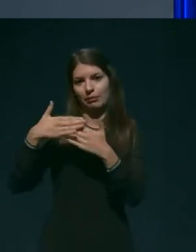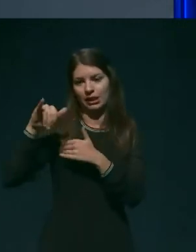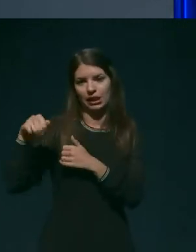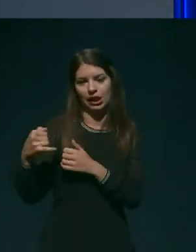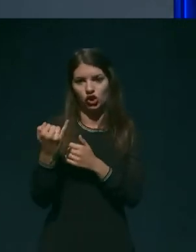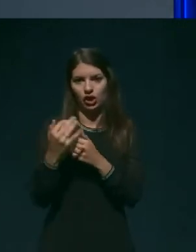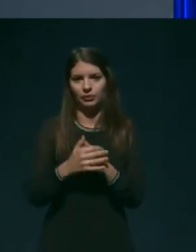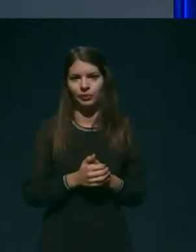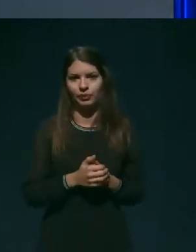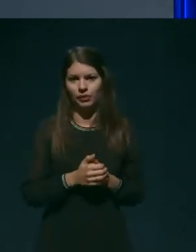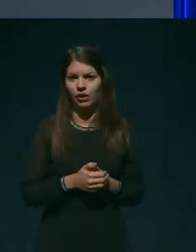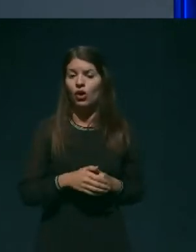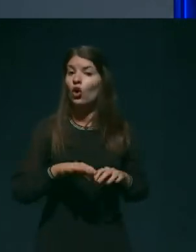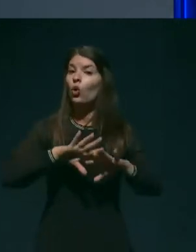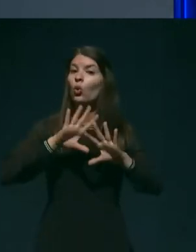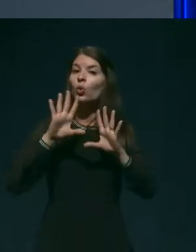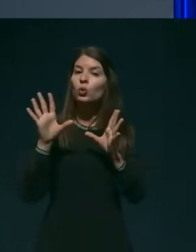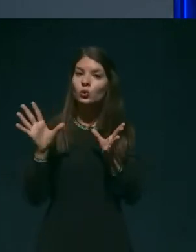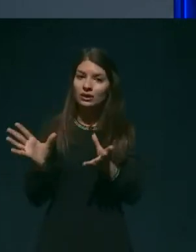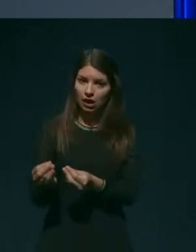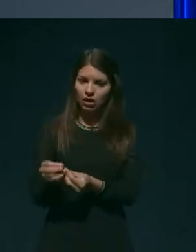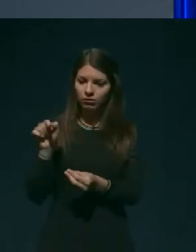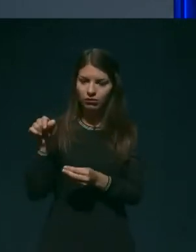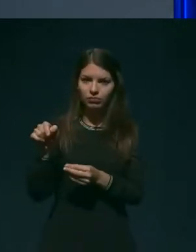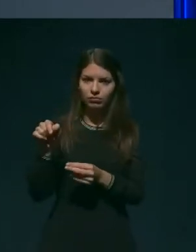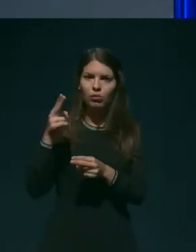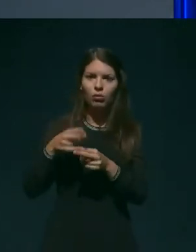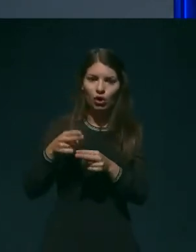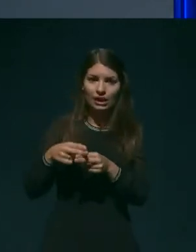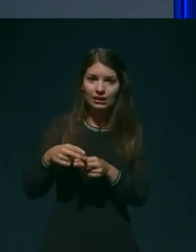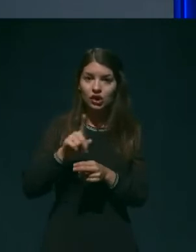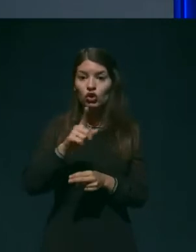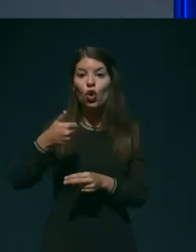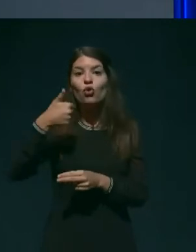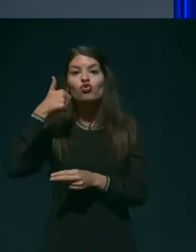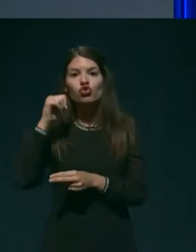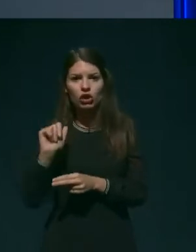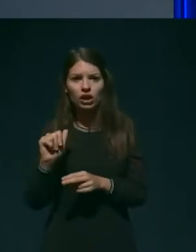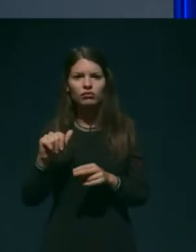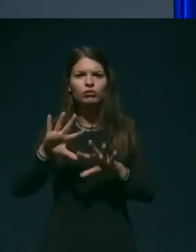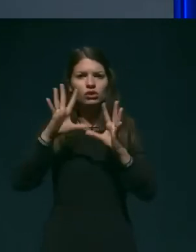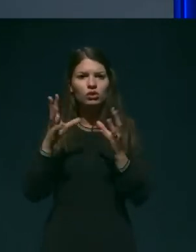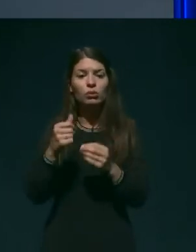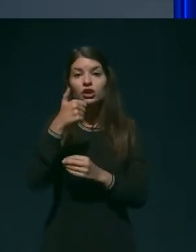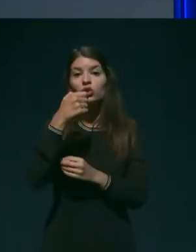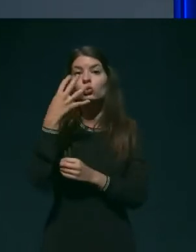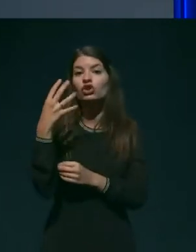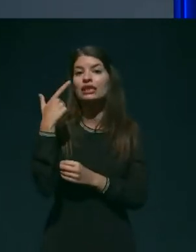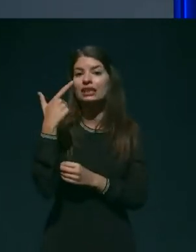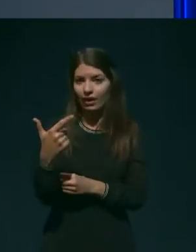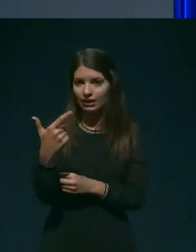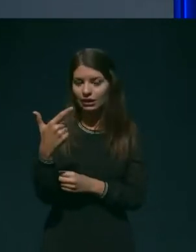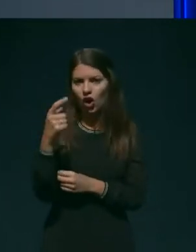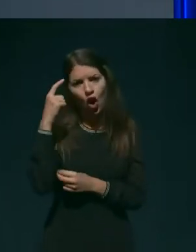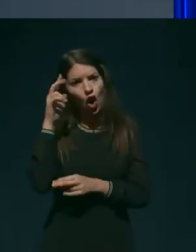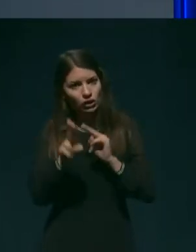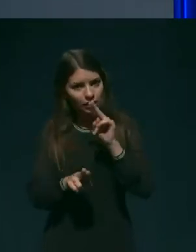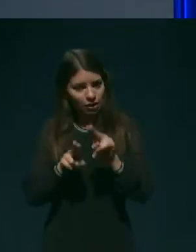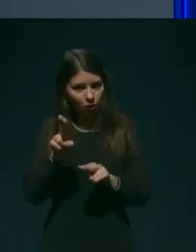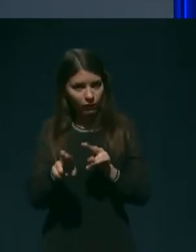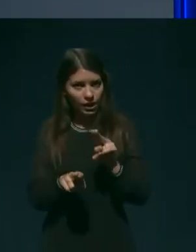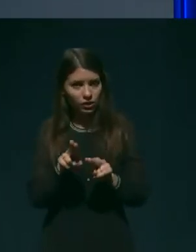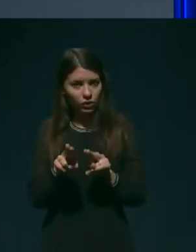Vseh okuženih v domu do včerajšnjega dne je bilo skupaj 124 oskrbovancev in